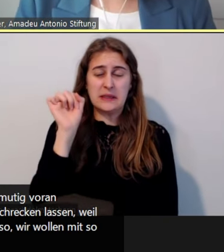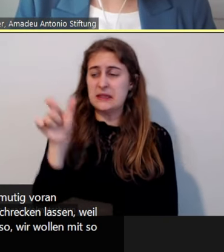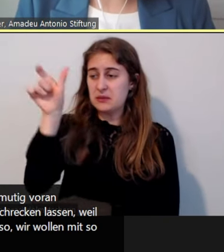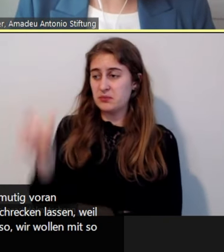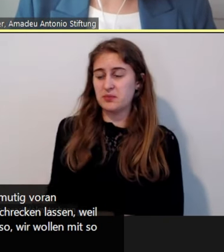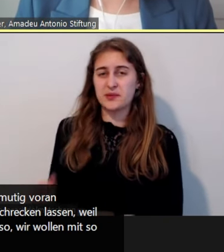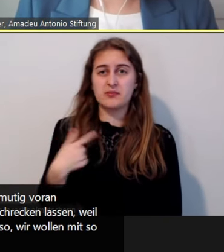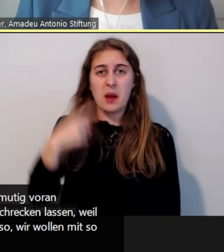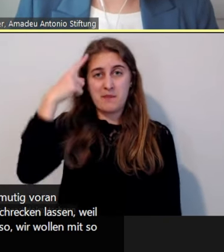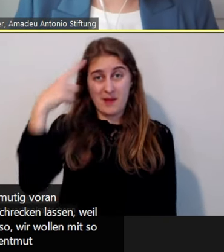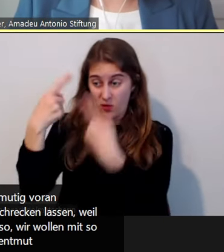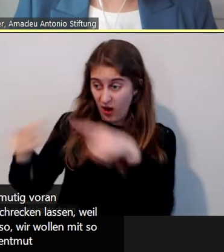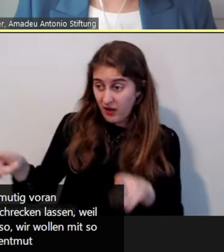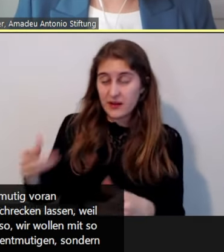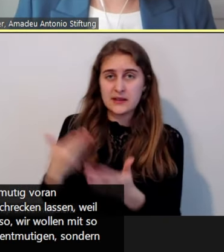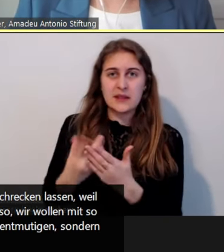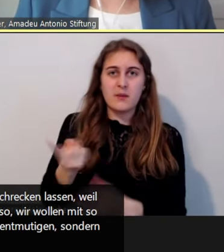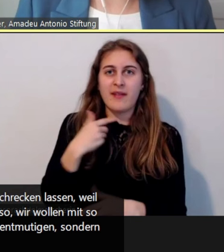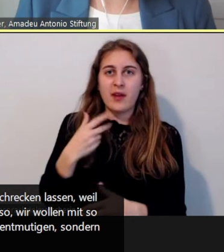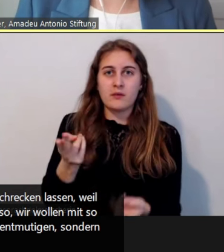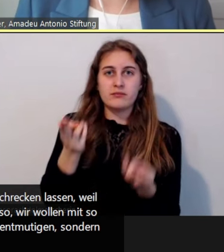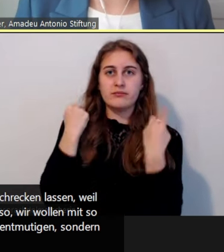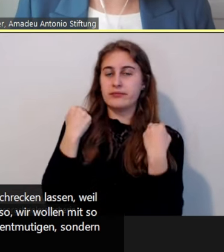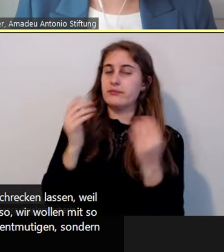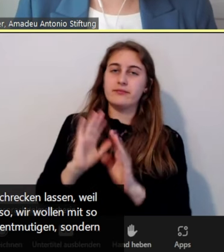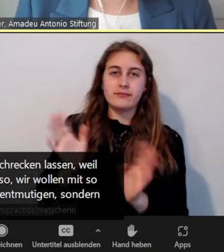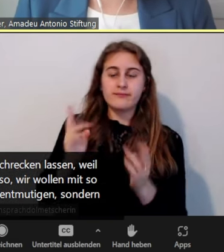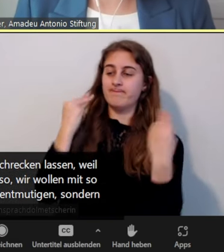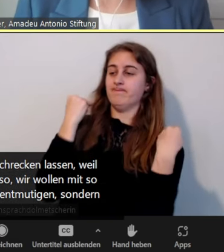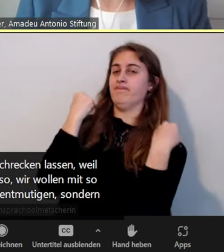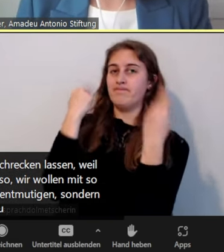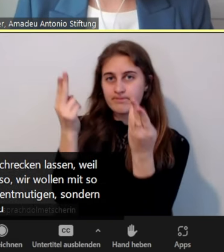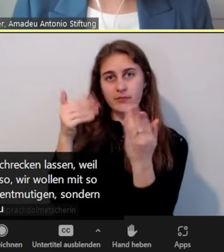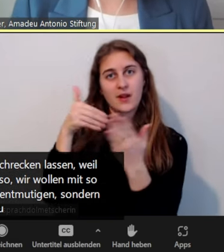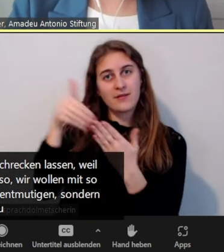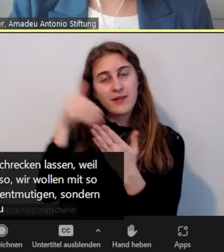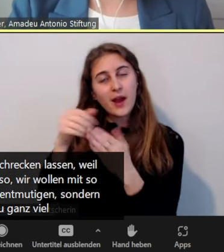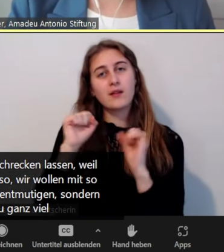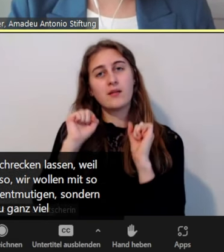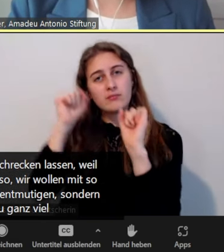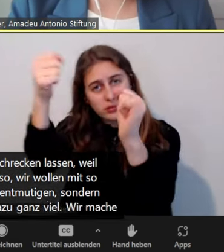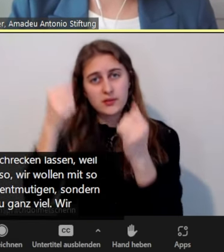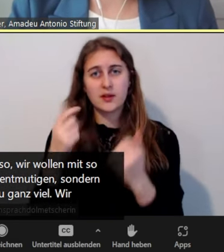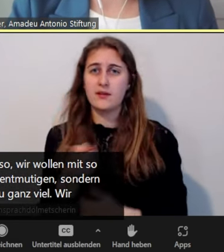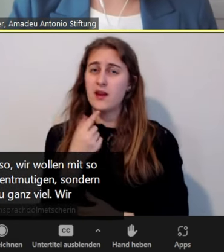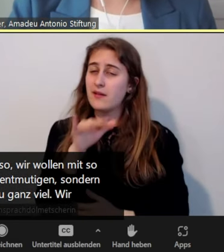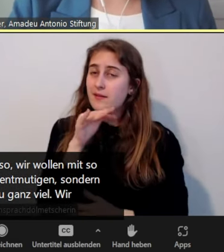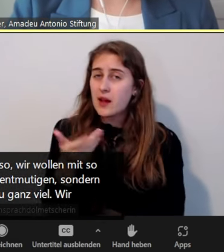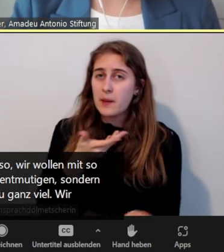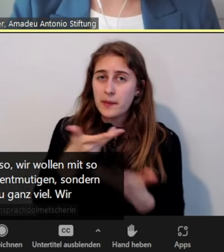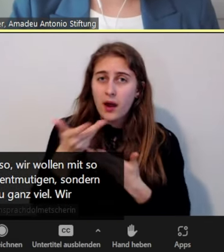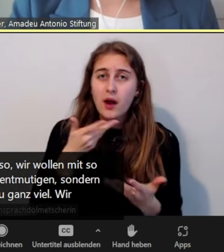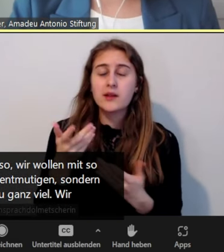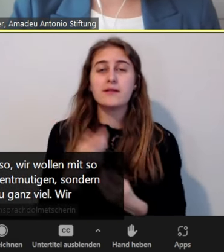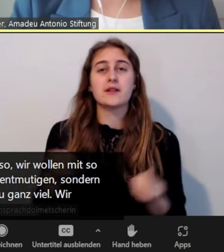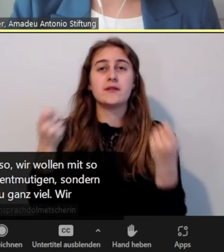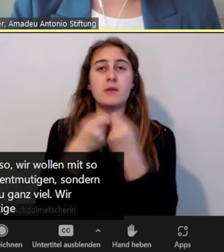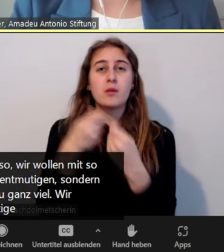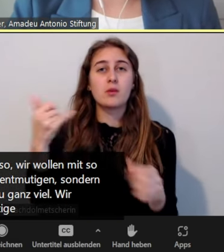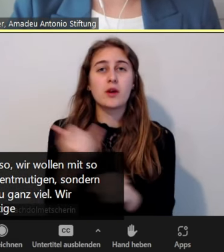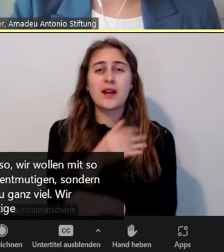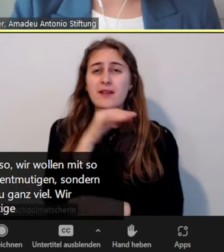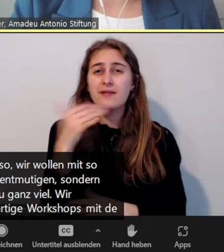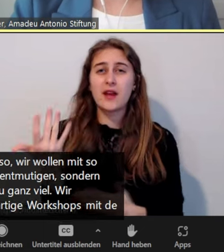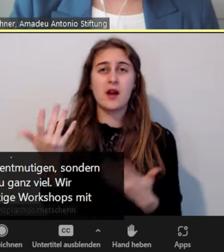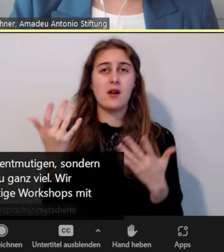irgendwie Menschen entmutigen, sondern wir sind an diesen Themen dran, wir beraten dazu ganz viel, wir machen in unserem Verbundprojekt ganz großartige Workshops mit